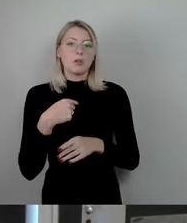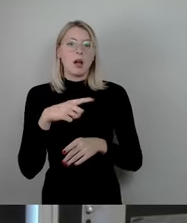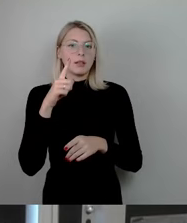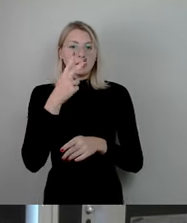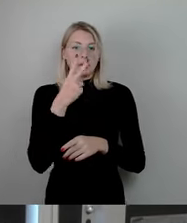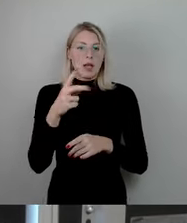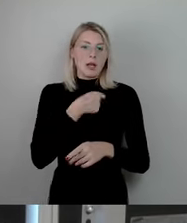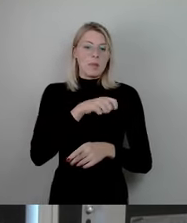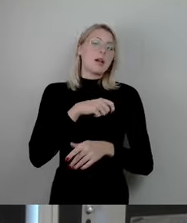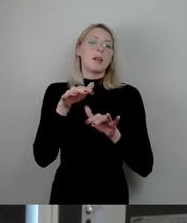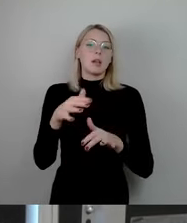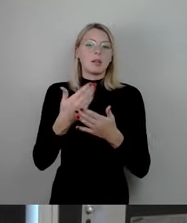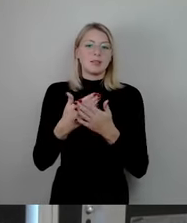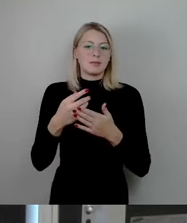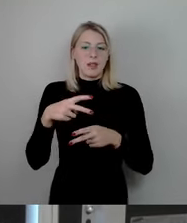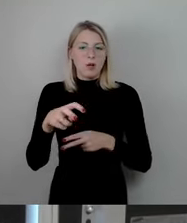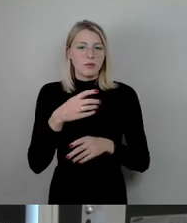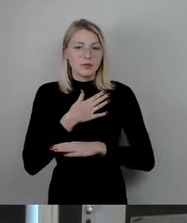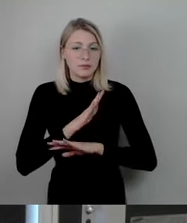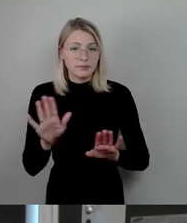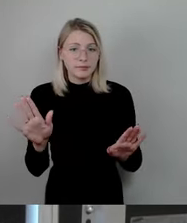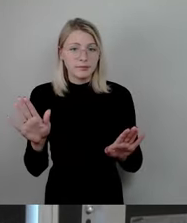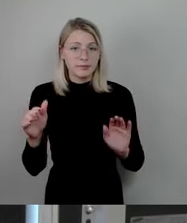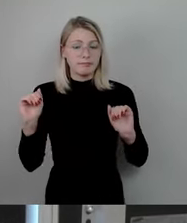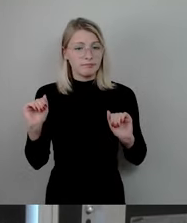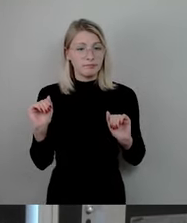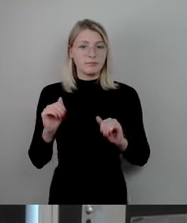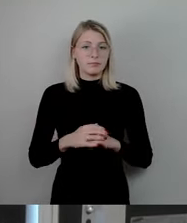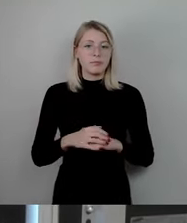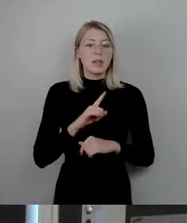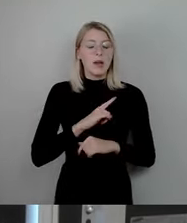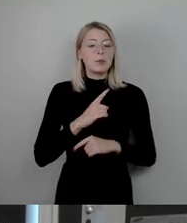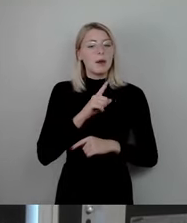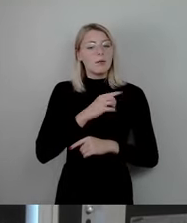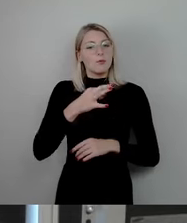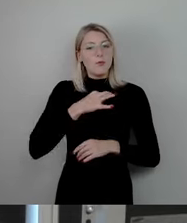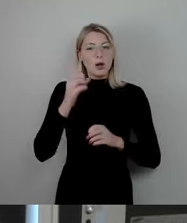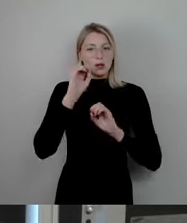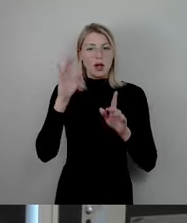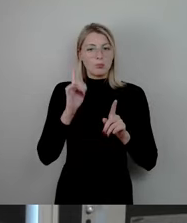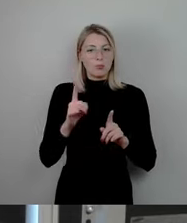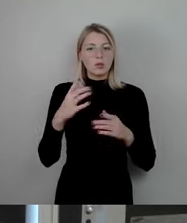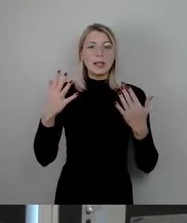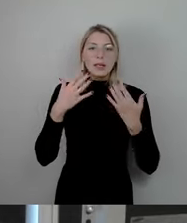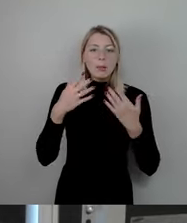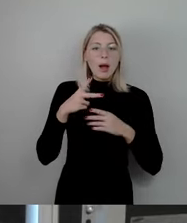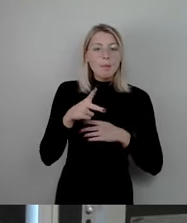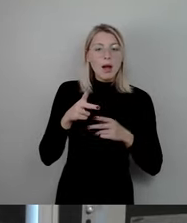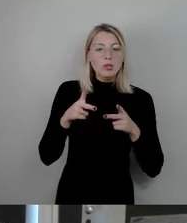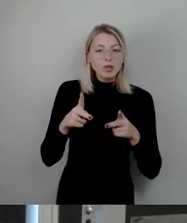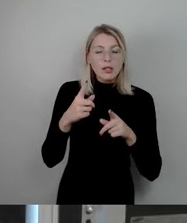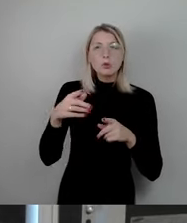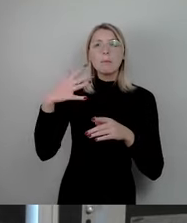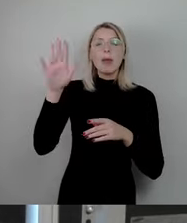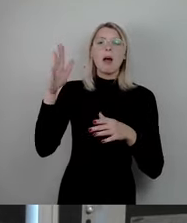würde versuchen, dieses Thema leise zu klären und vielleicht selbst etwas dafür zu tun, dass das Klima auf dieser Prager Straße angenehm wird, schön wird, viele